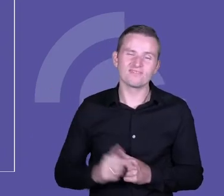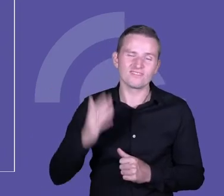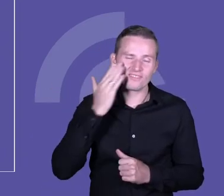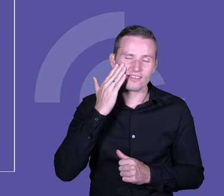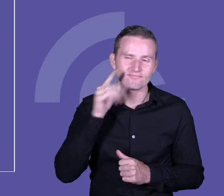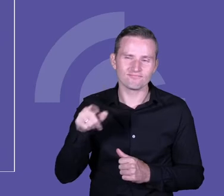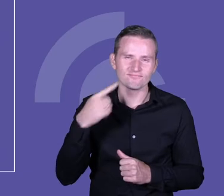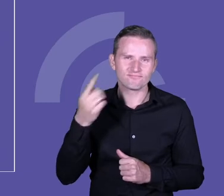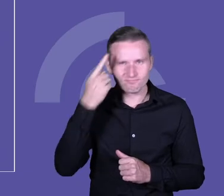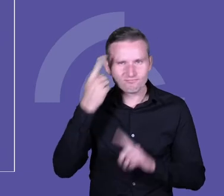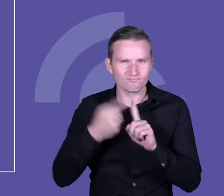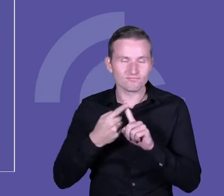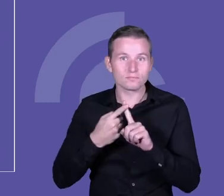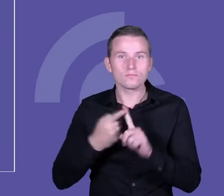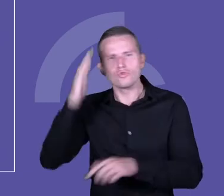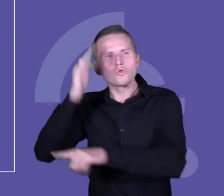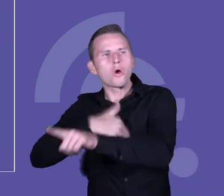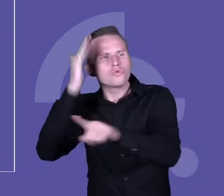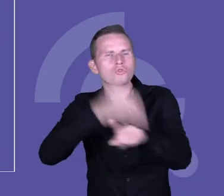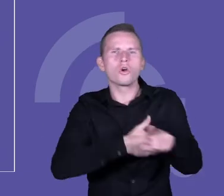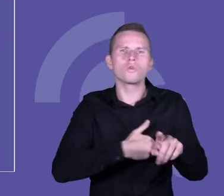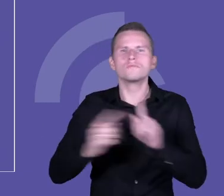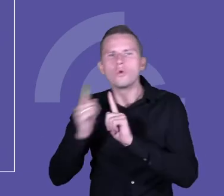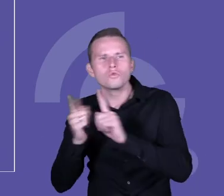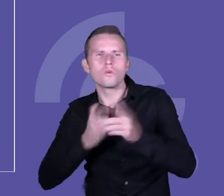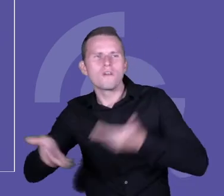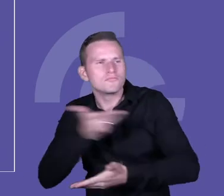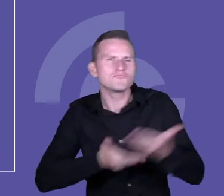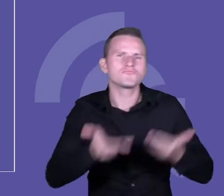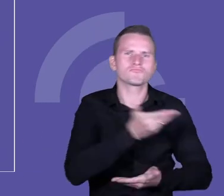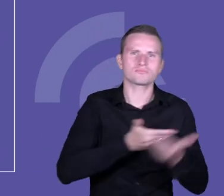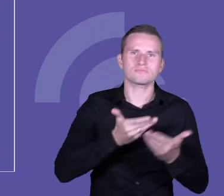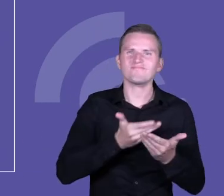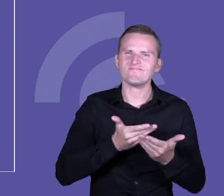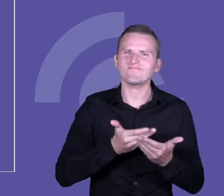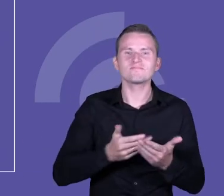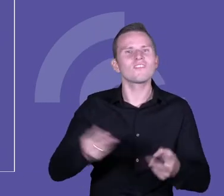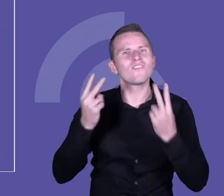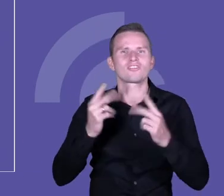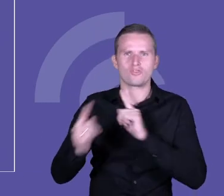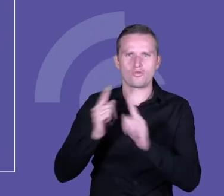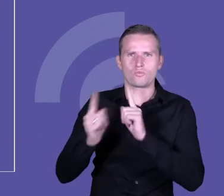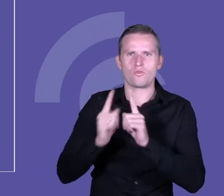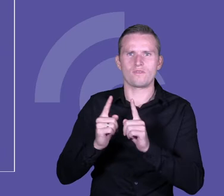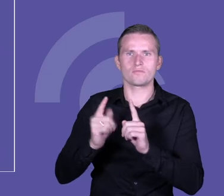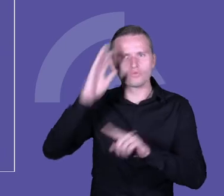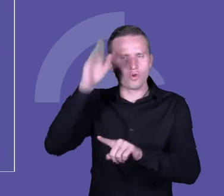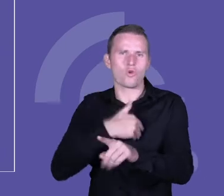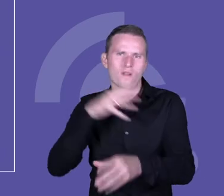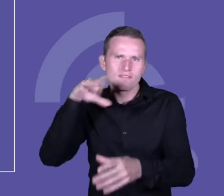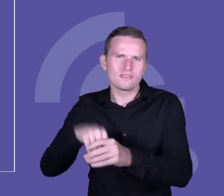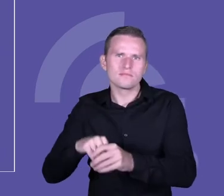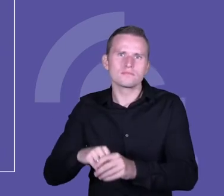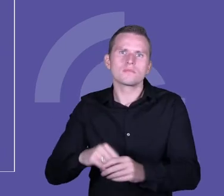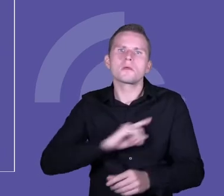z którymi miałam okazję współpracować właśnie w ramach programu, no właśnie mają miejsce te rozmowy. Po co my tam jesteśmy? Co możemy